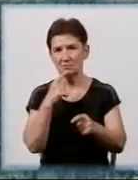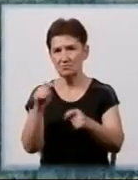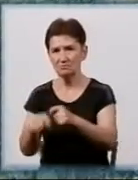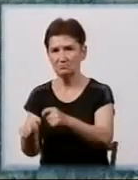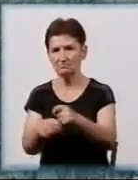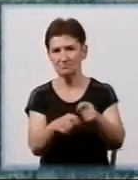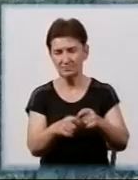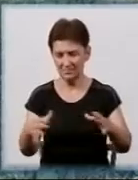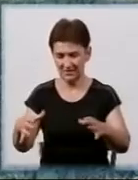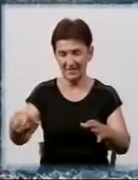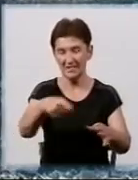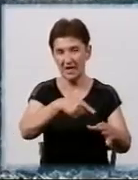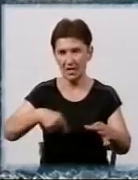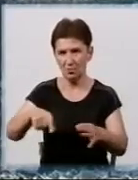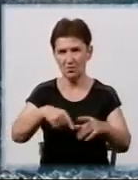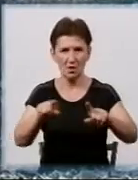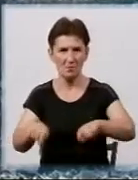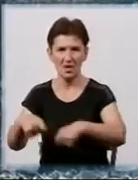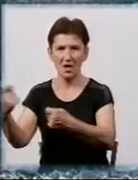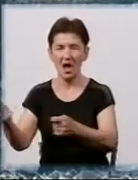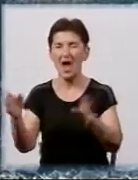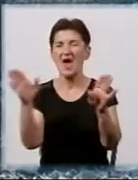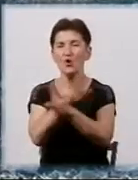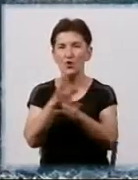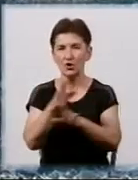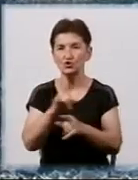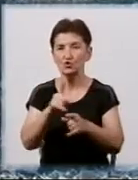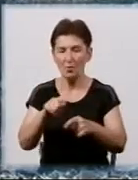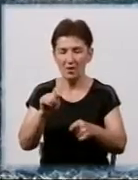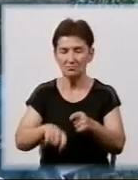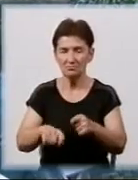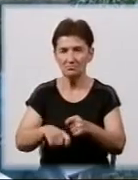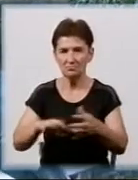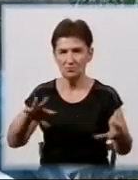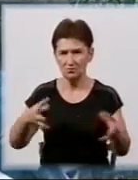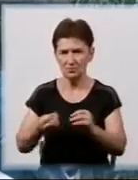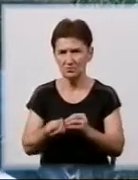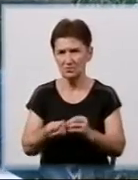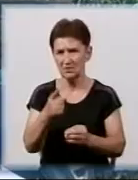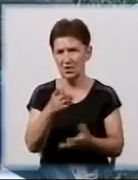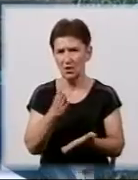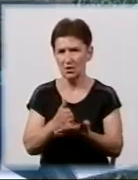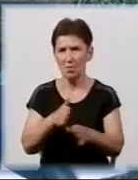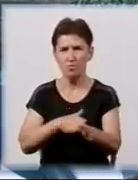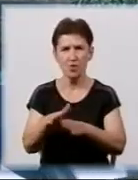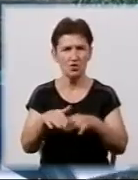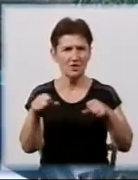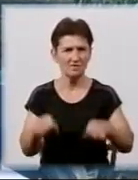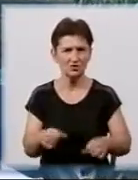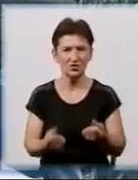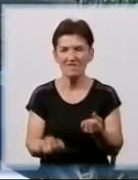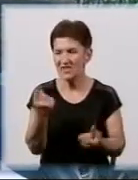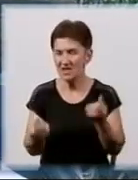стовбурів. Дані передасть в екологічну інспекцію, щоб обрахувати нанесені збитки. Я маю такі повноваження, в разі виявлення